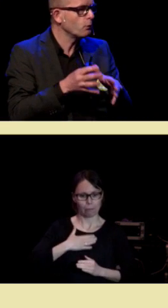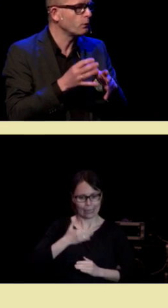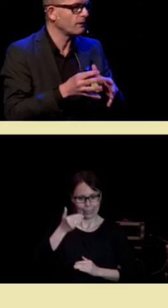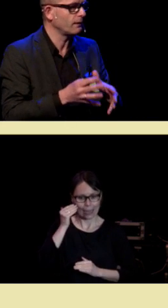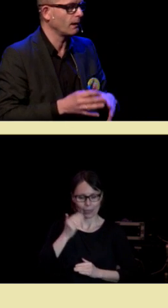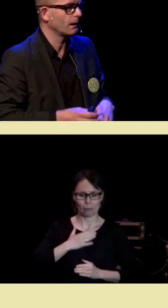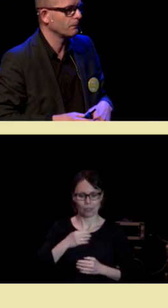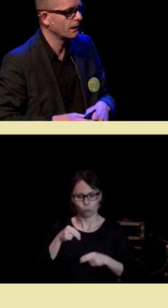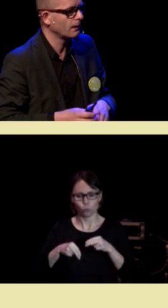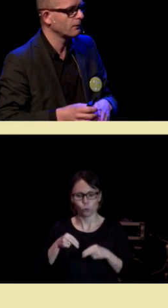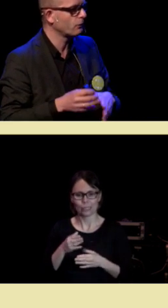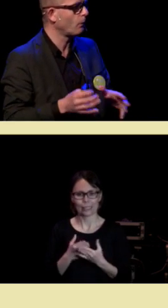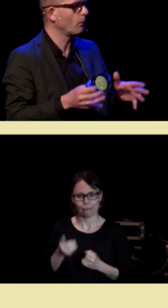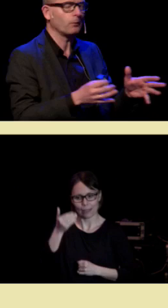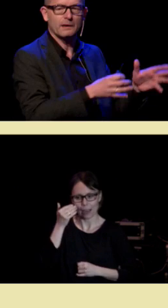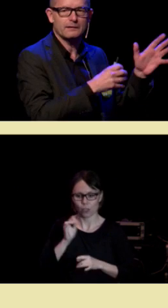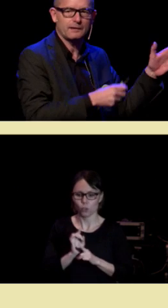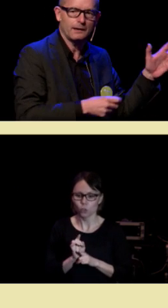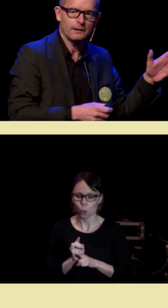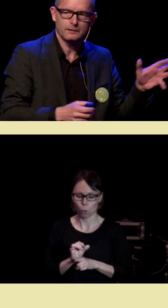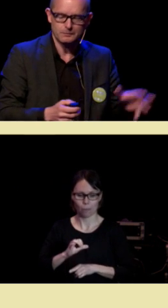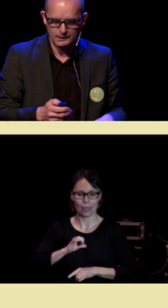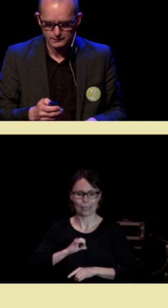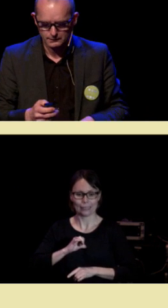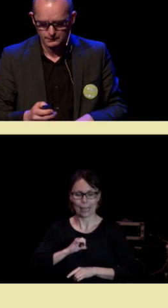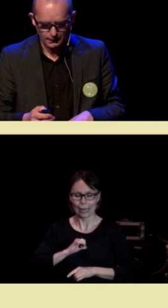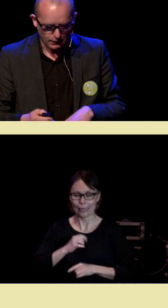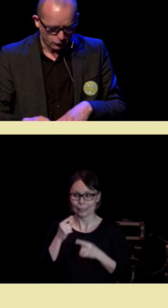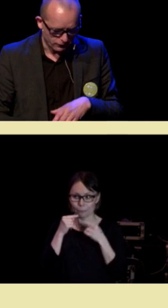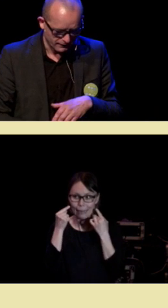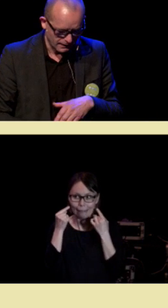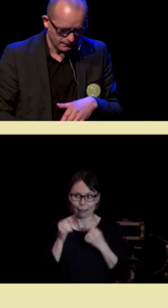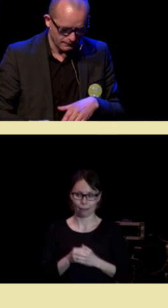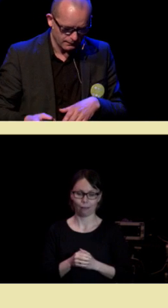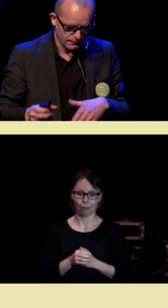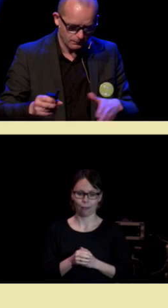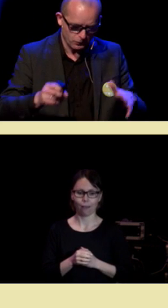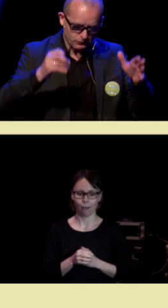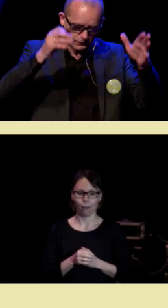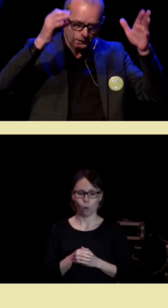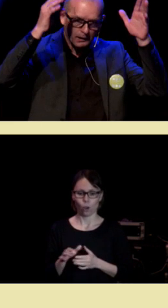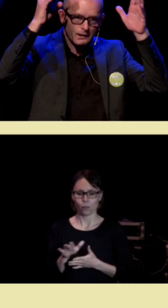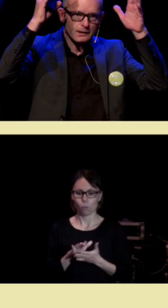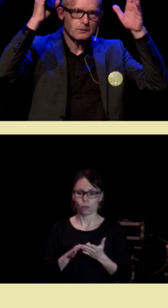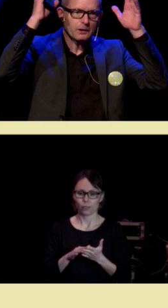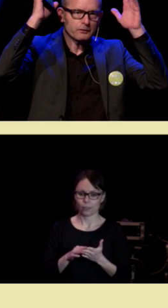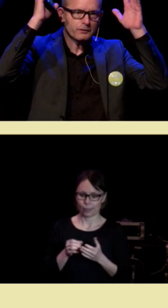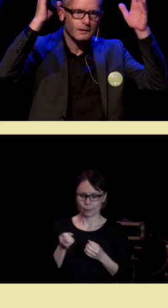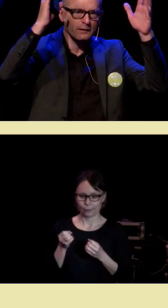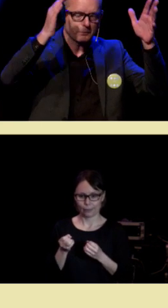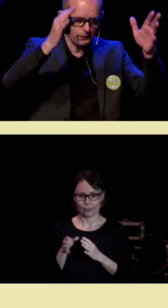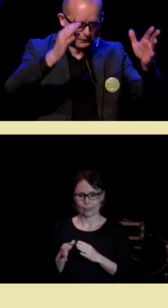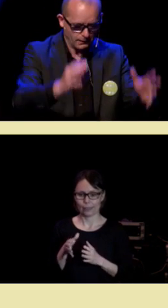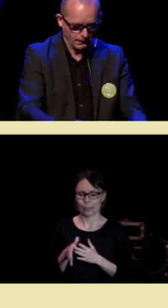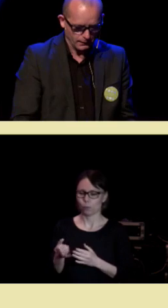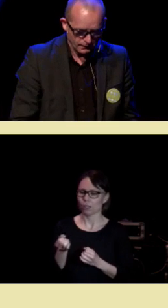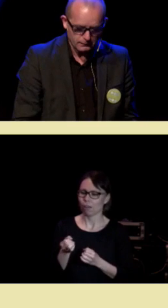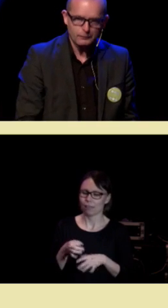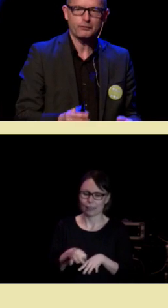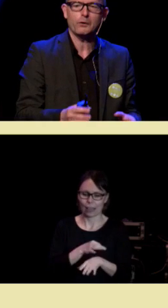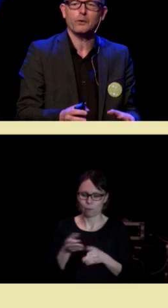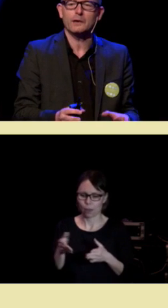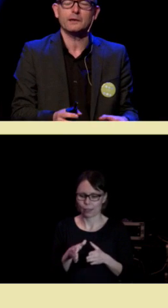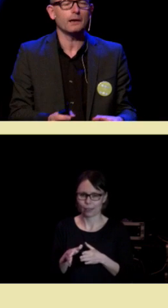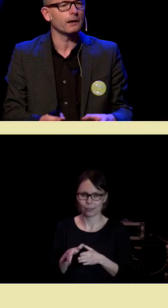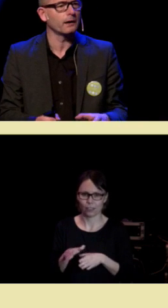motoriske delen av min hjerne, som om jeg selv smilte. Og så sendes dette mønstret gjennom kraftige nervebaner ned